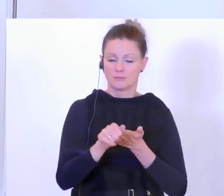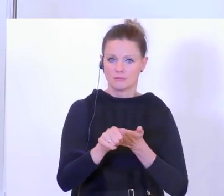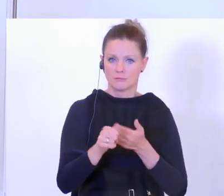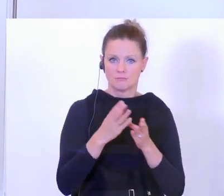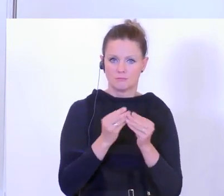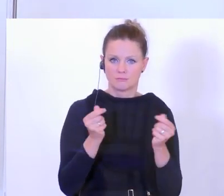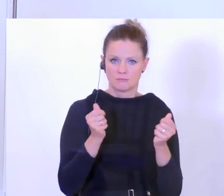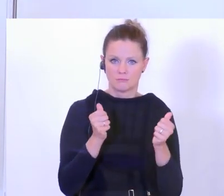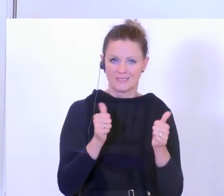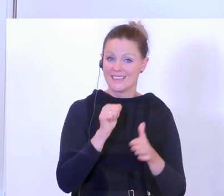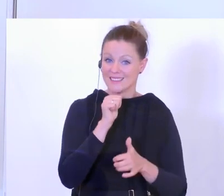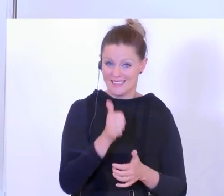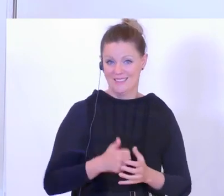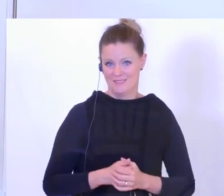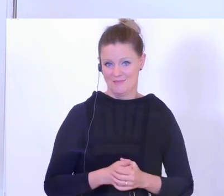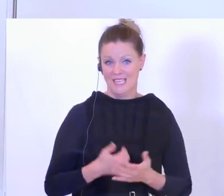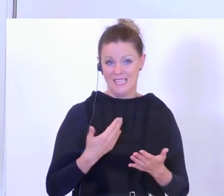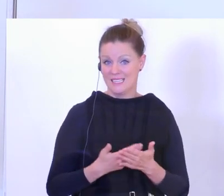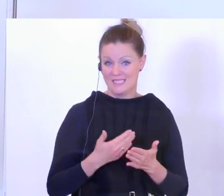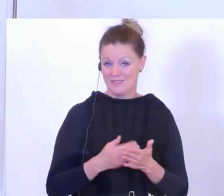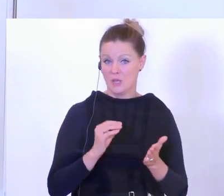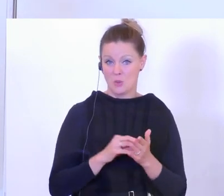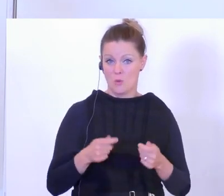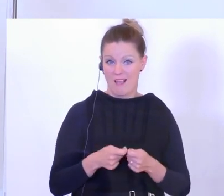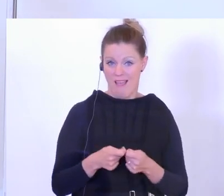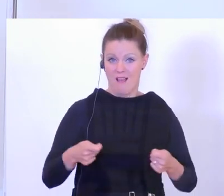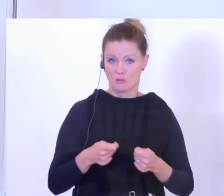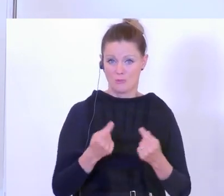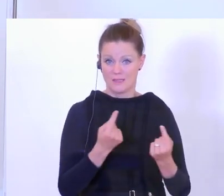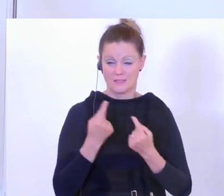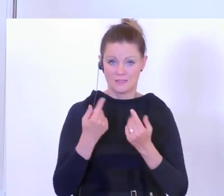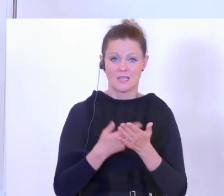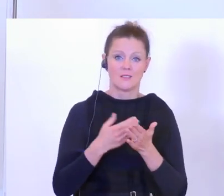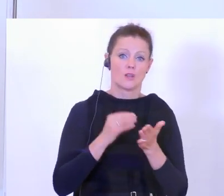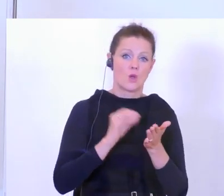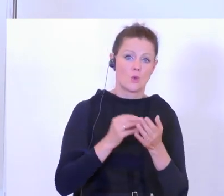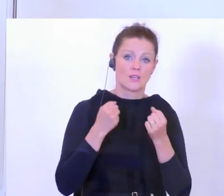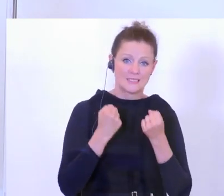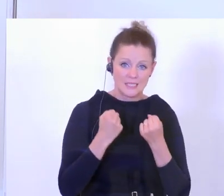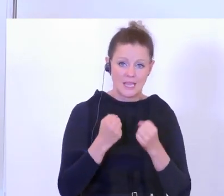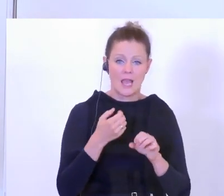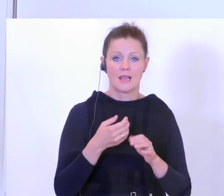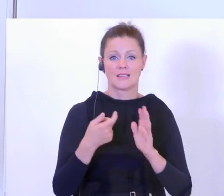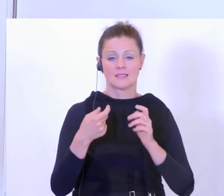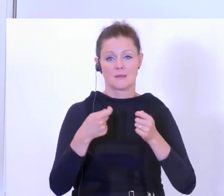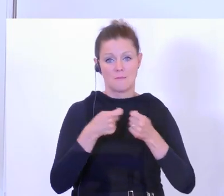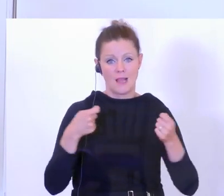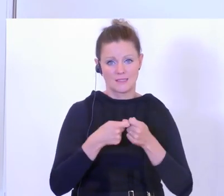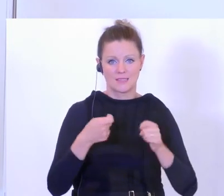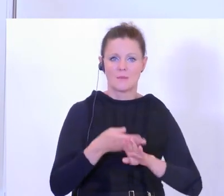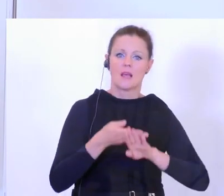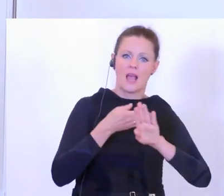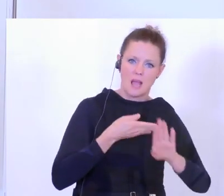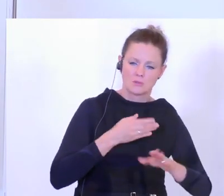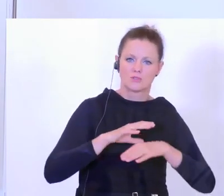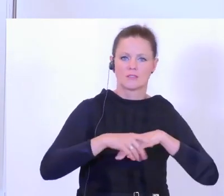Und das ist daher für uns immer noch eine angespannte Situation. Deshalb noch immer die Sicherheitsmaßnahmen wie ein Meter Abstand, der Mund-Nasen-Schutz, die Handhygiene, all